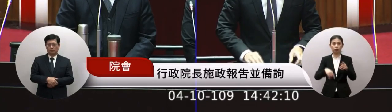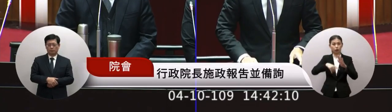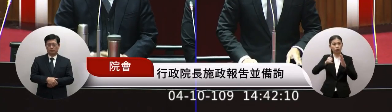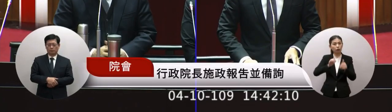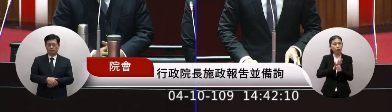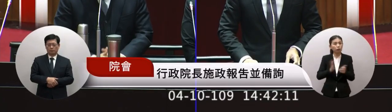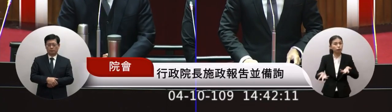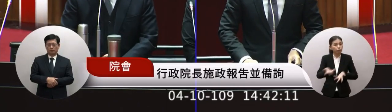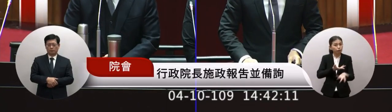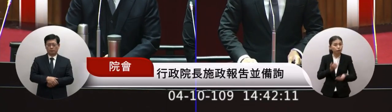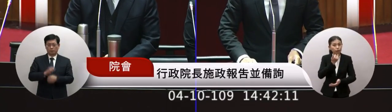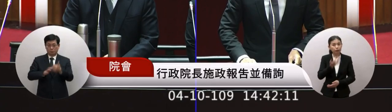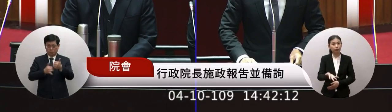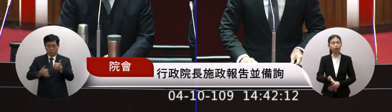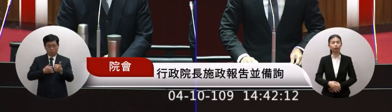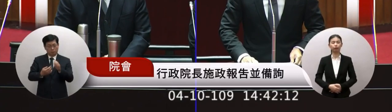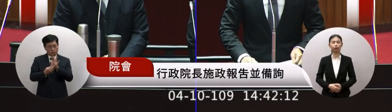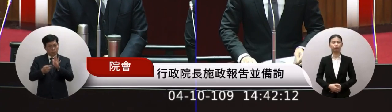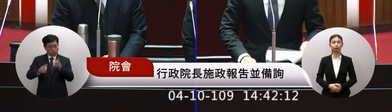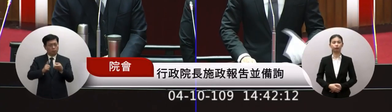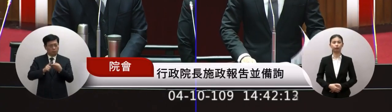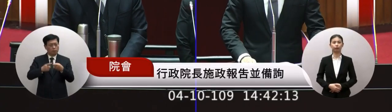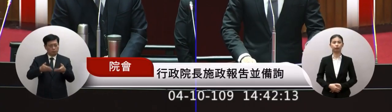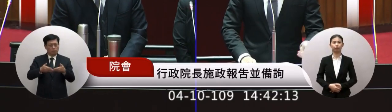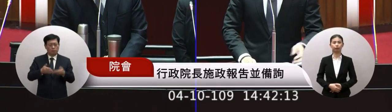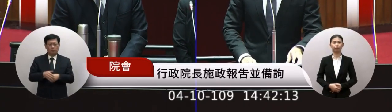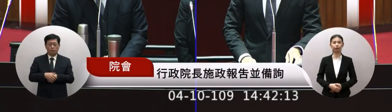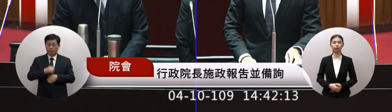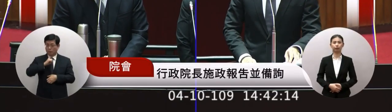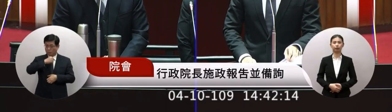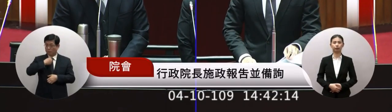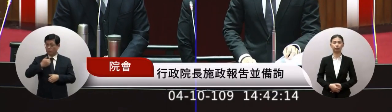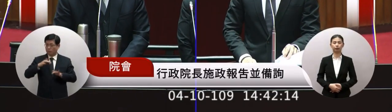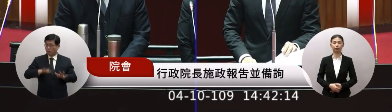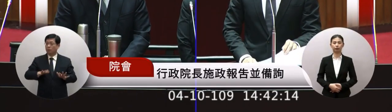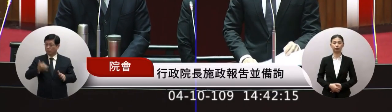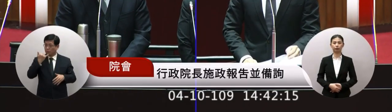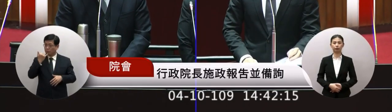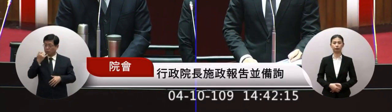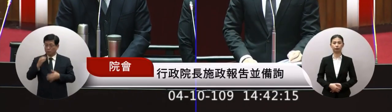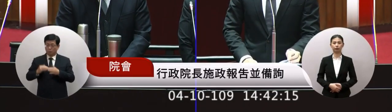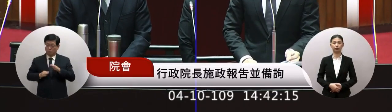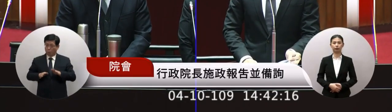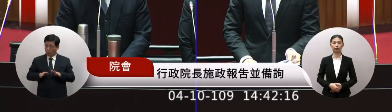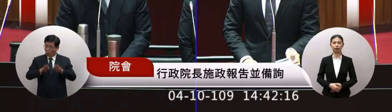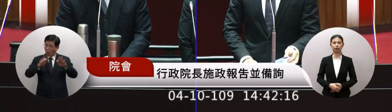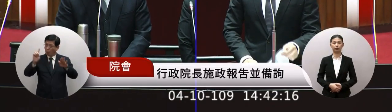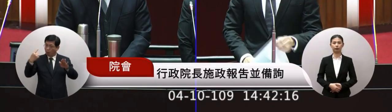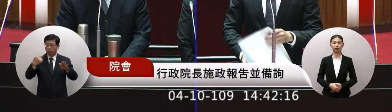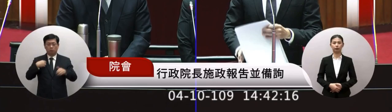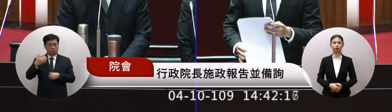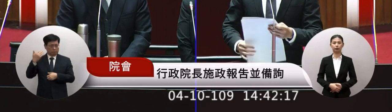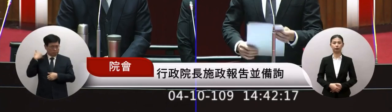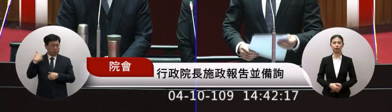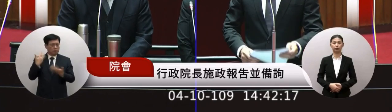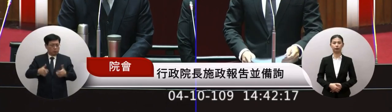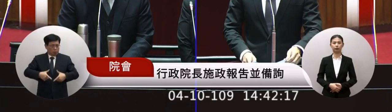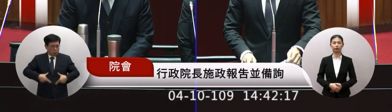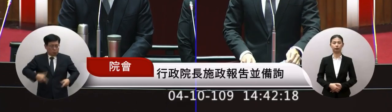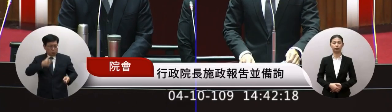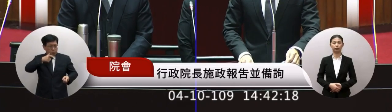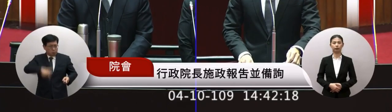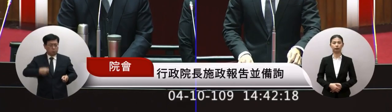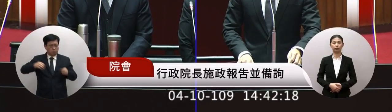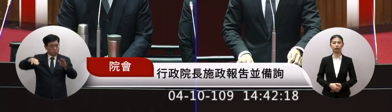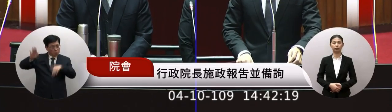來到三天委員說這點非常重要台灣今天可以走到這裡其實就是這麼勇敢堅定